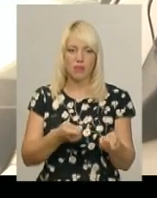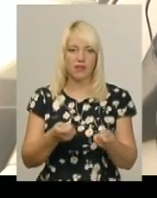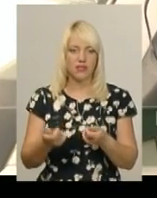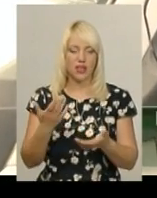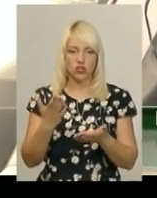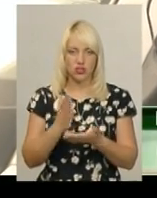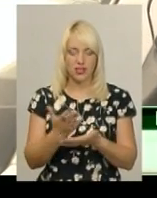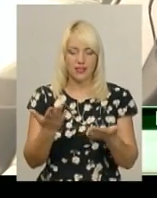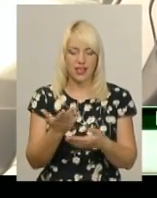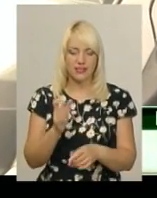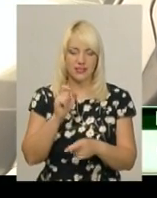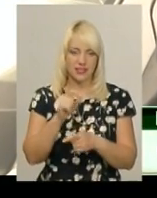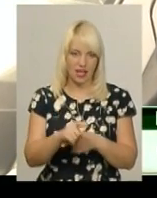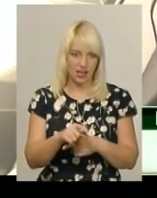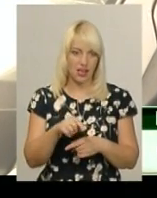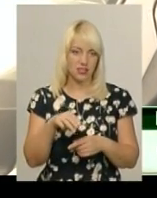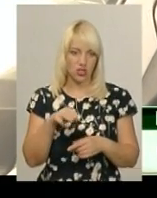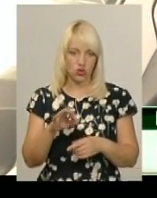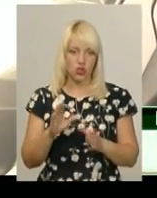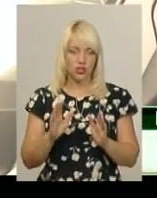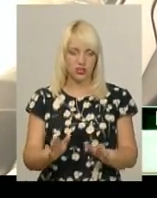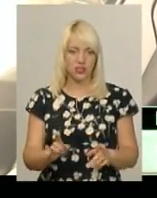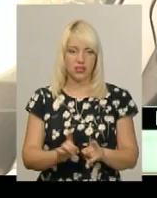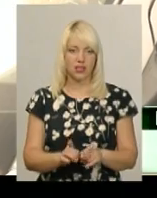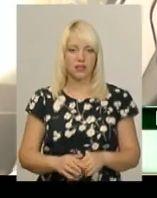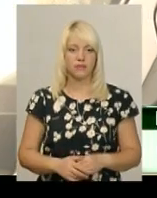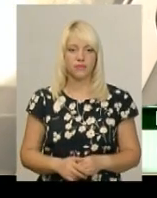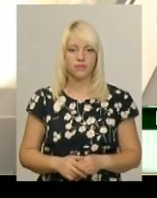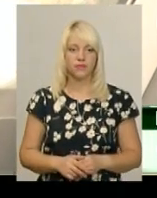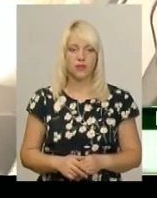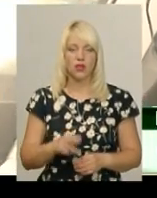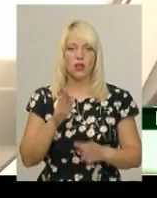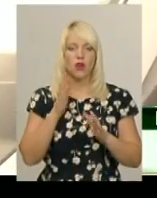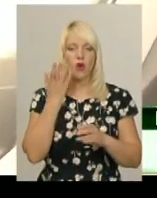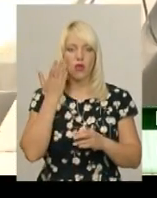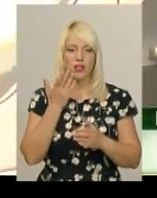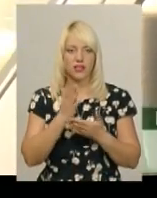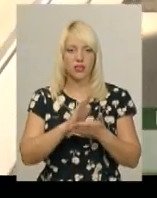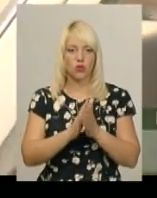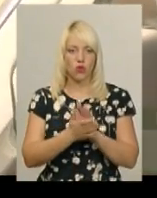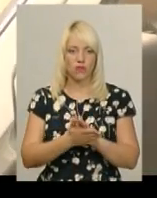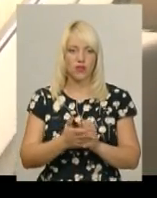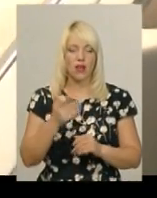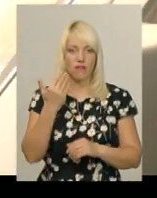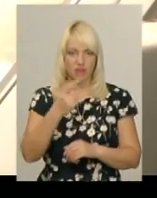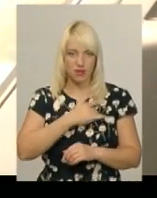закази, то на напрямку немає. По заключенню договору. Так, по заключенню договору. Ви приватний підприємець? Так.